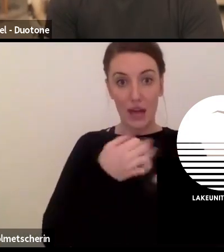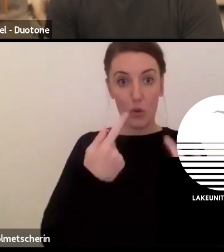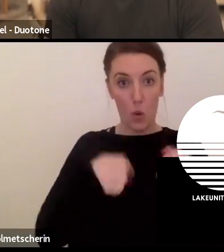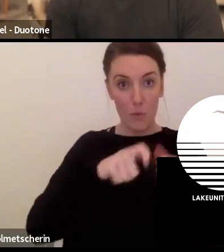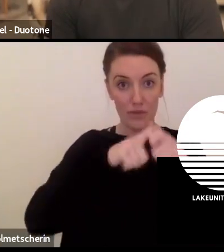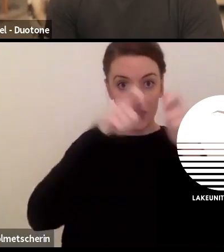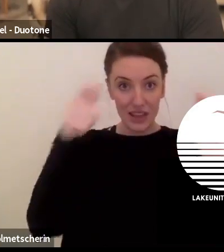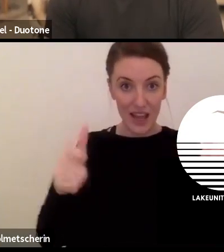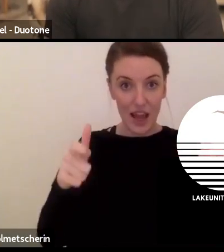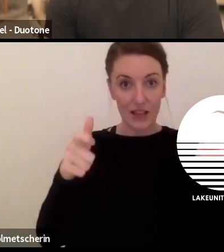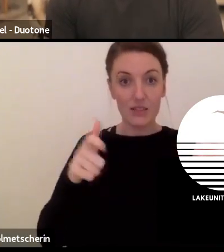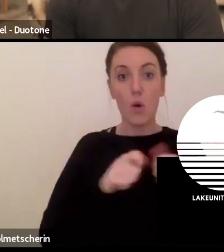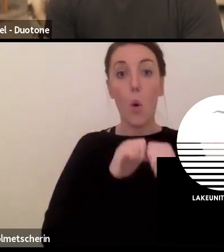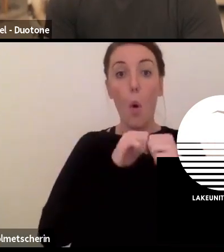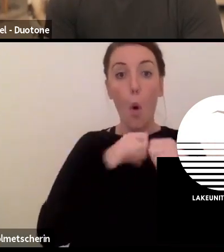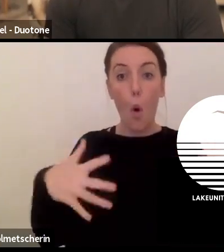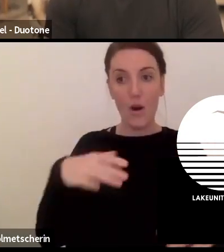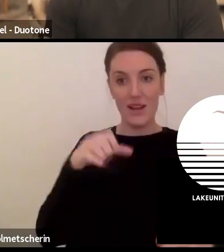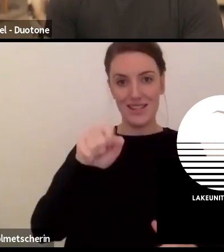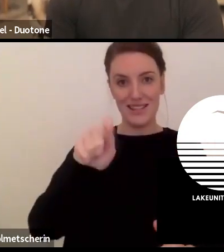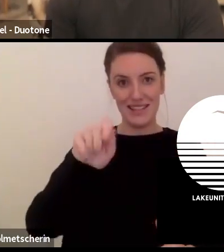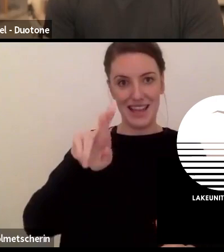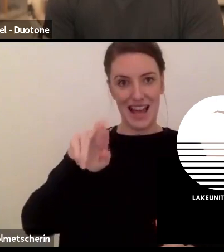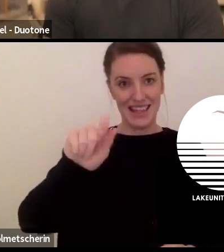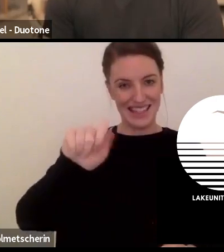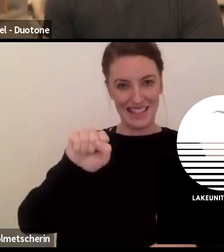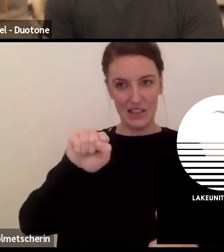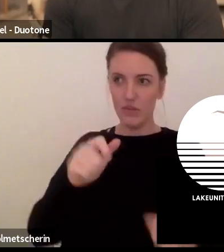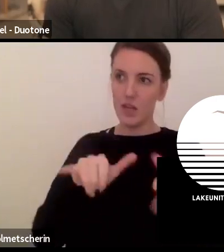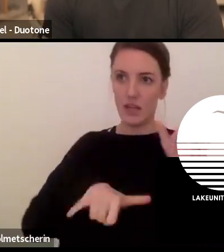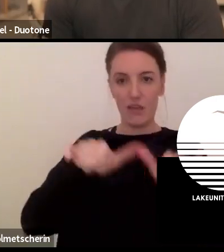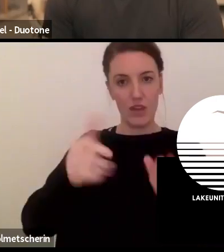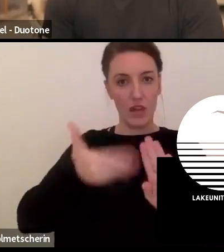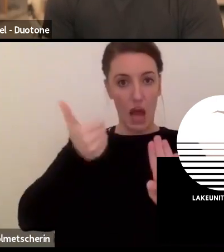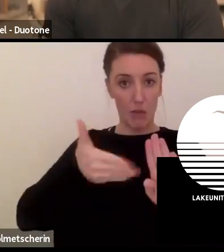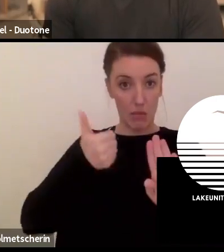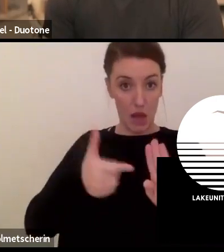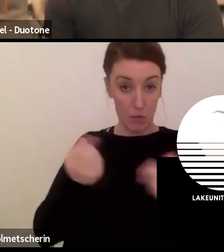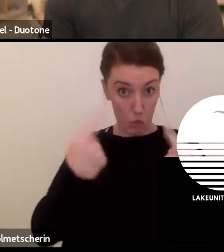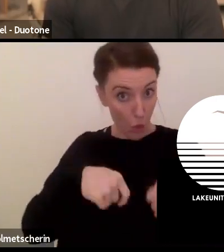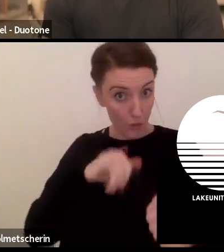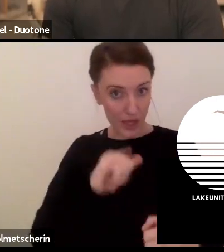Slingshot oder so? Was sagst Vorteil, Nachteil, Struts, Gewichtersparnis? Wiegt es das auf?